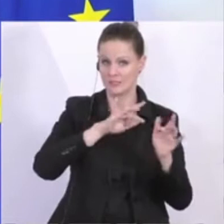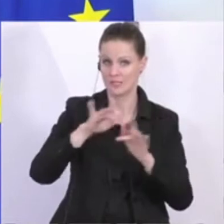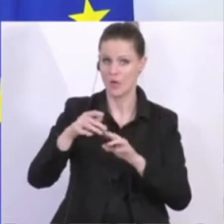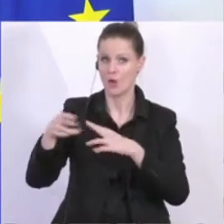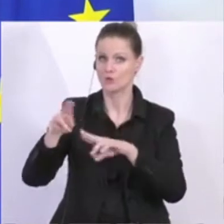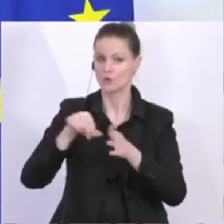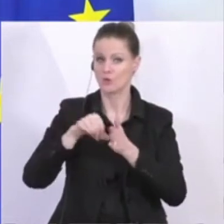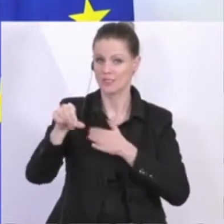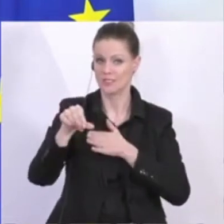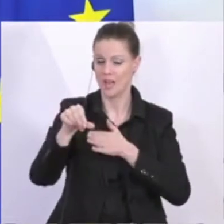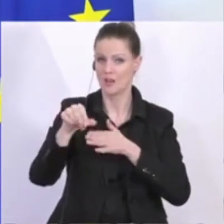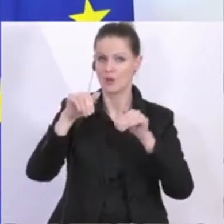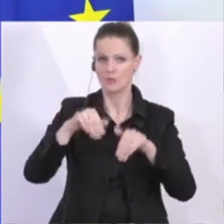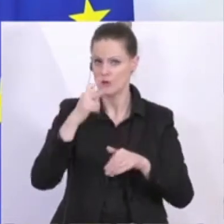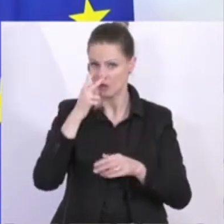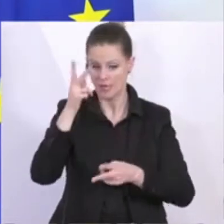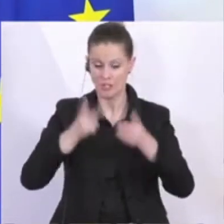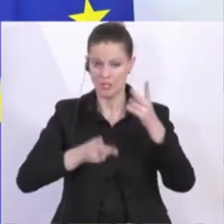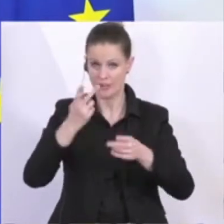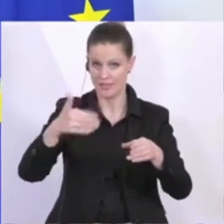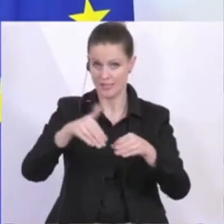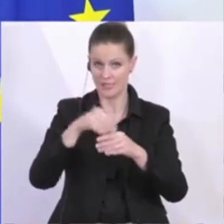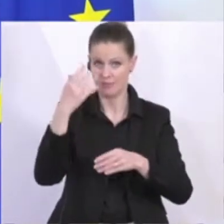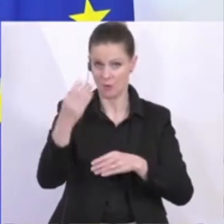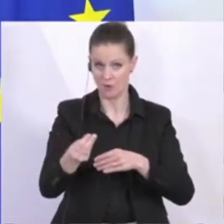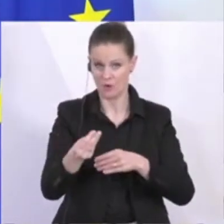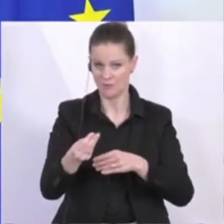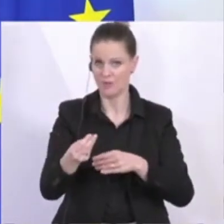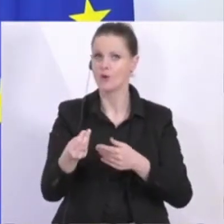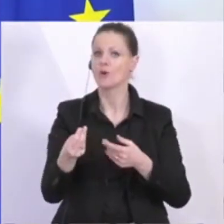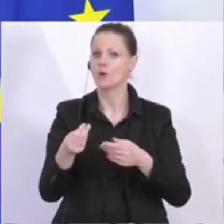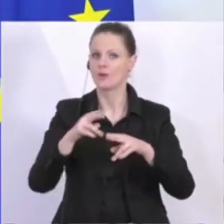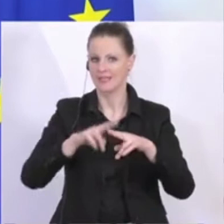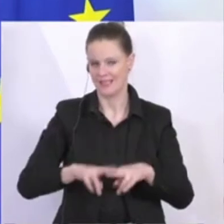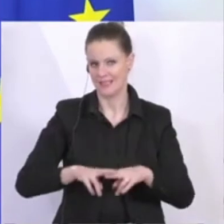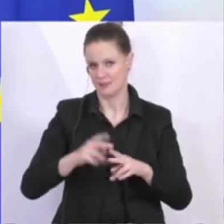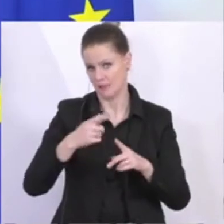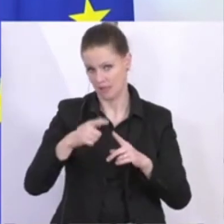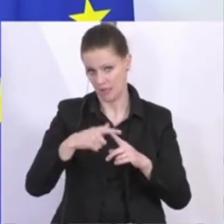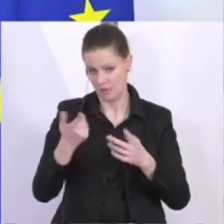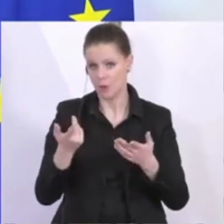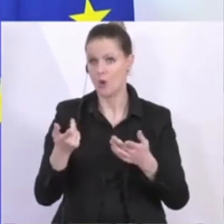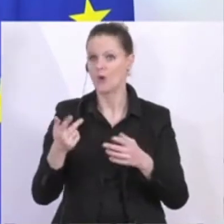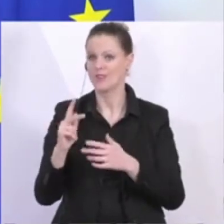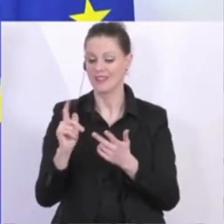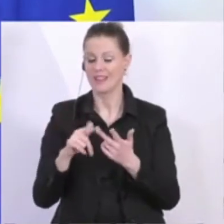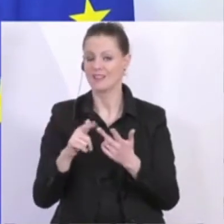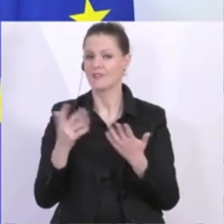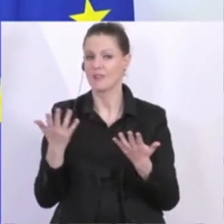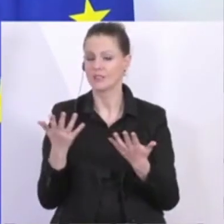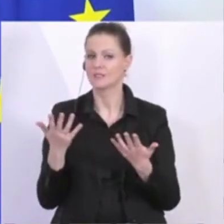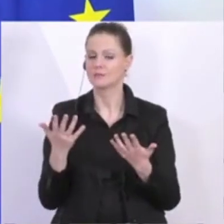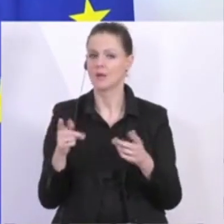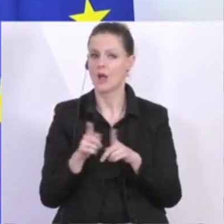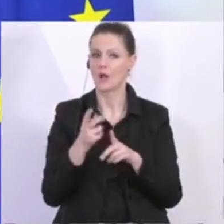betrifft, Schäden zu ersetzen, weil jene Teile nicht bezahlt werden müssen und drittens damit